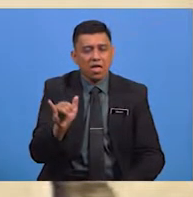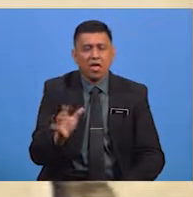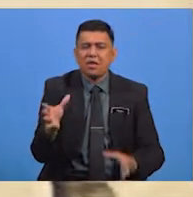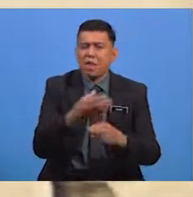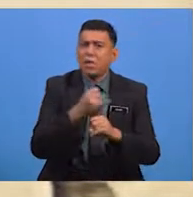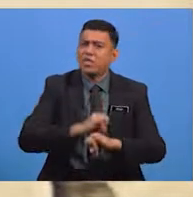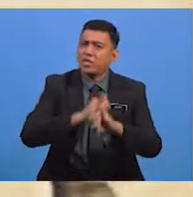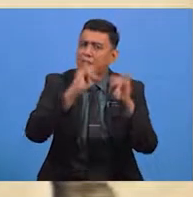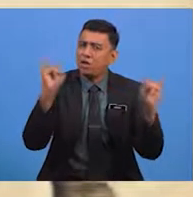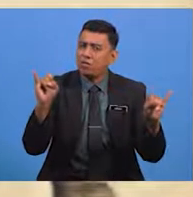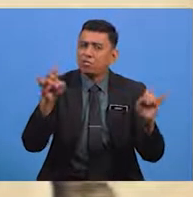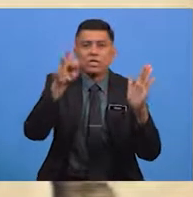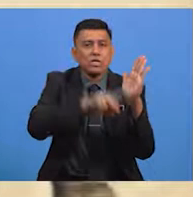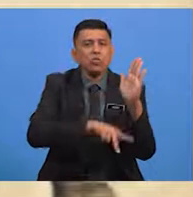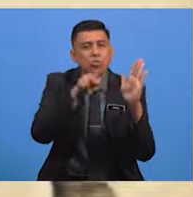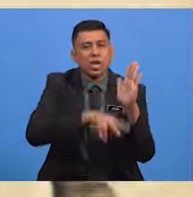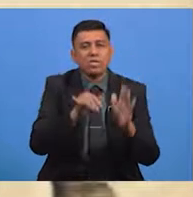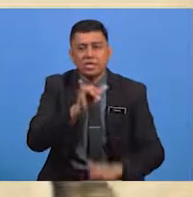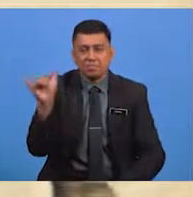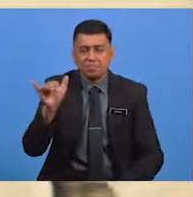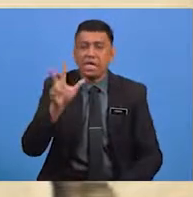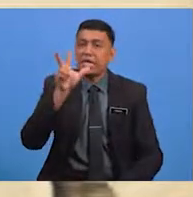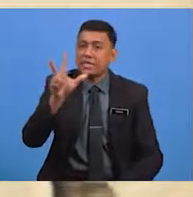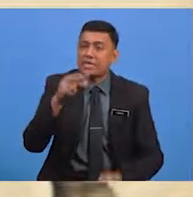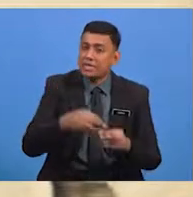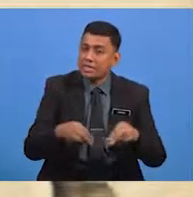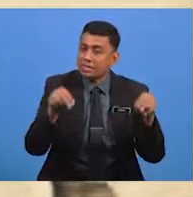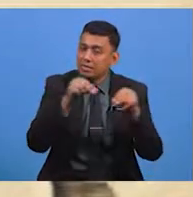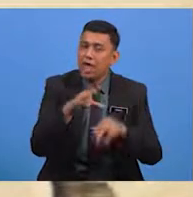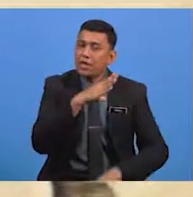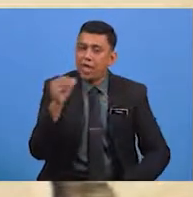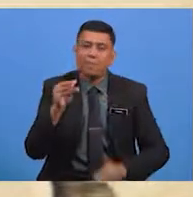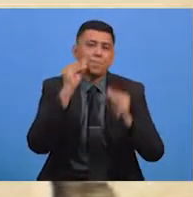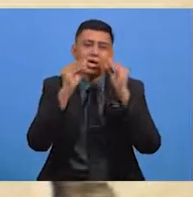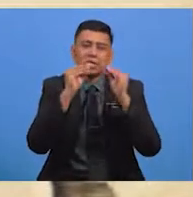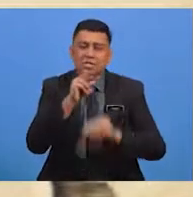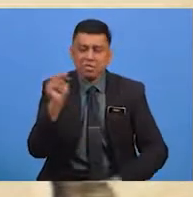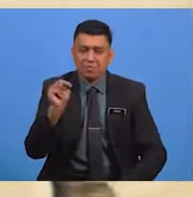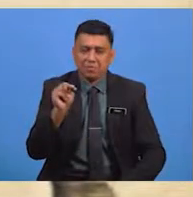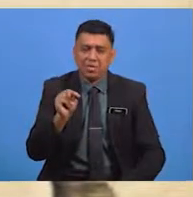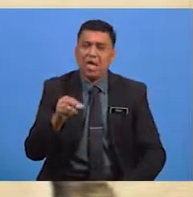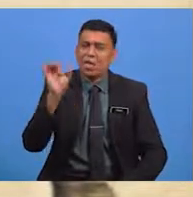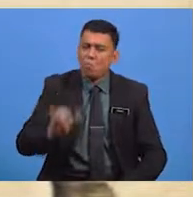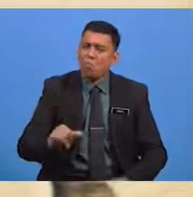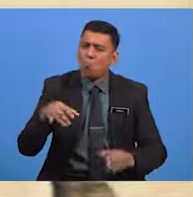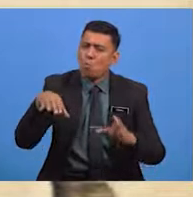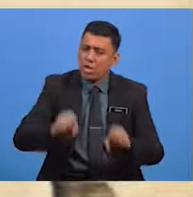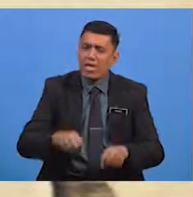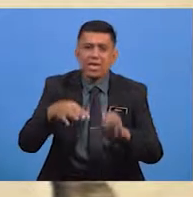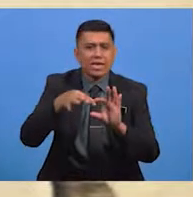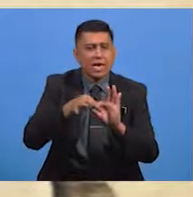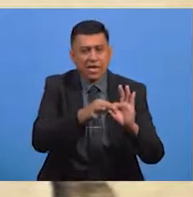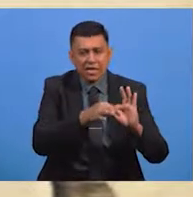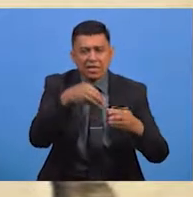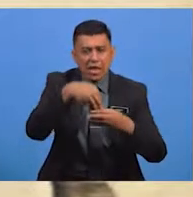menjelaskan sekurang-kurangnya tiga nilai dan pengajaran yang boleh dikaitkan dalam